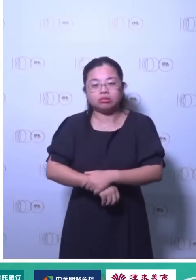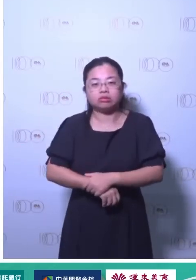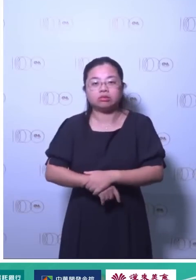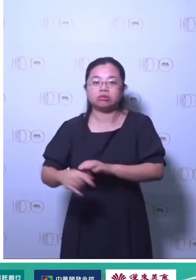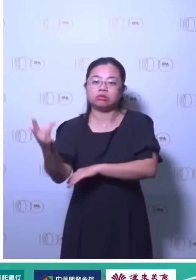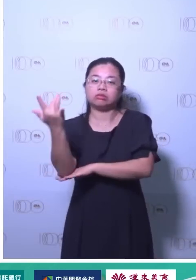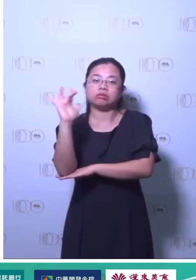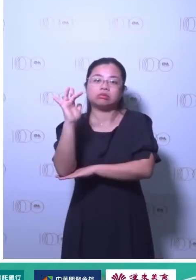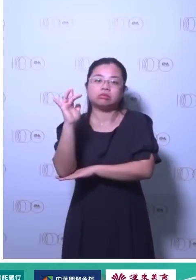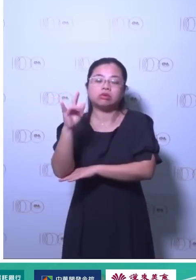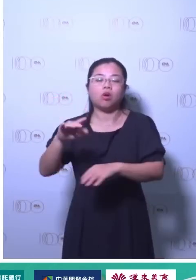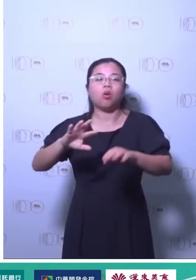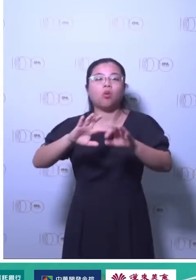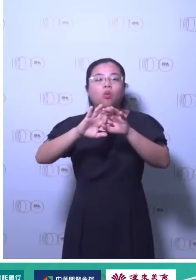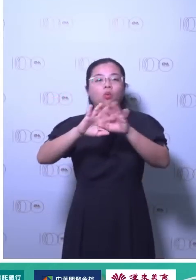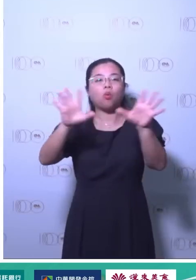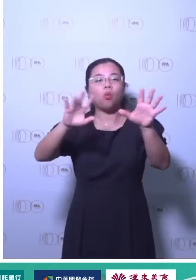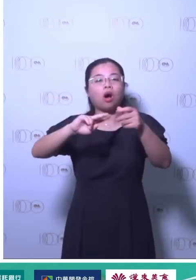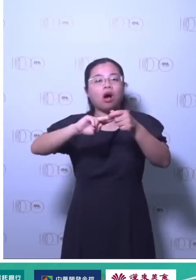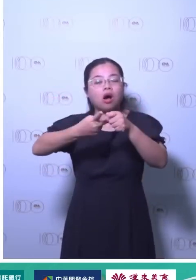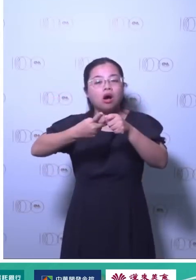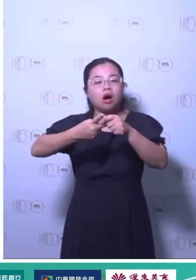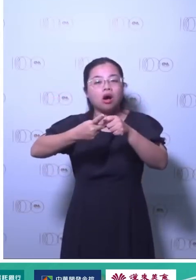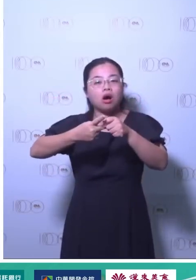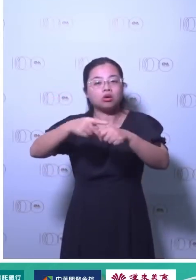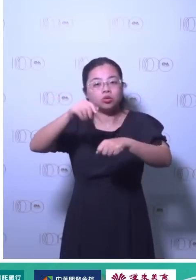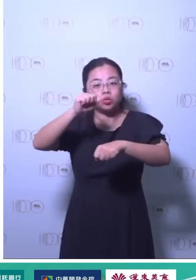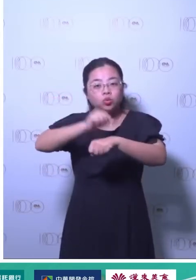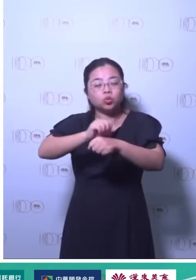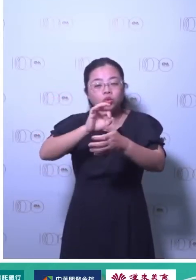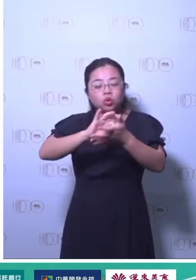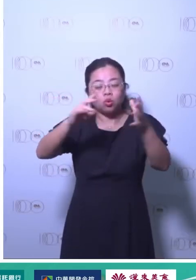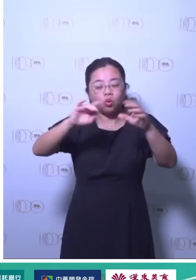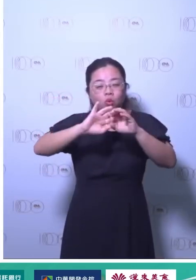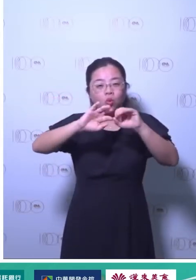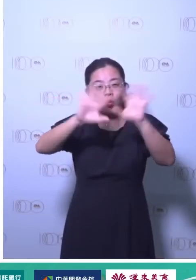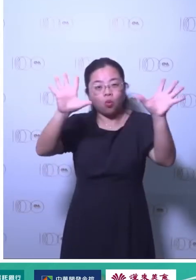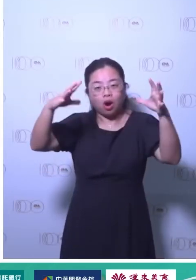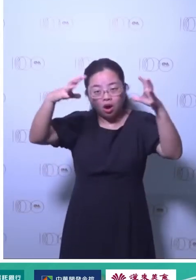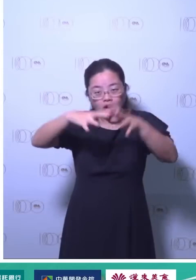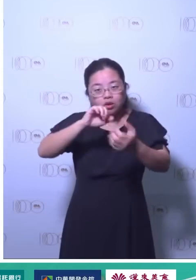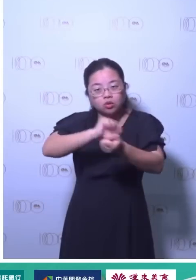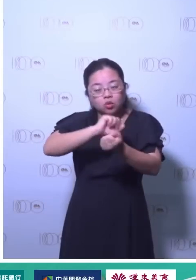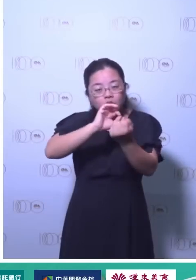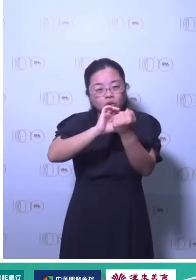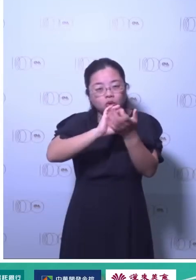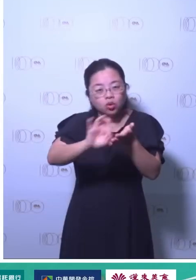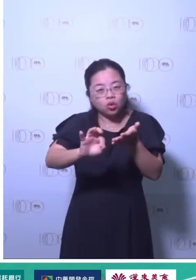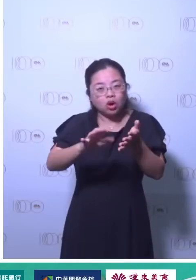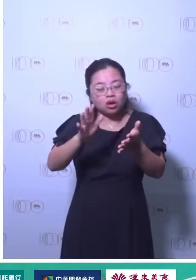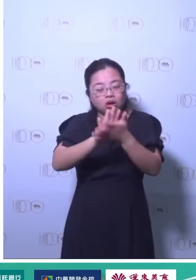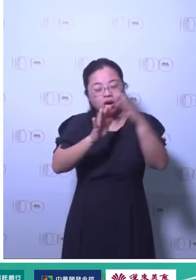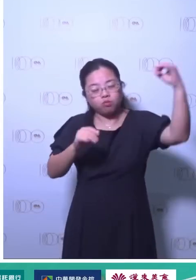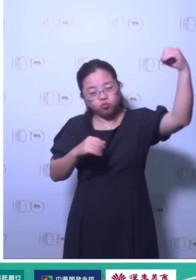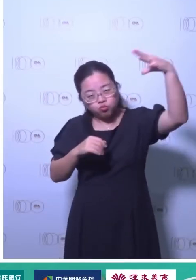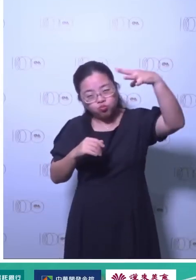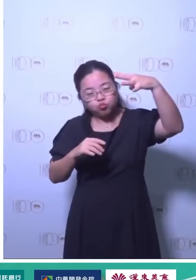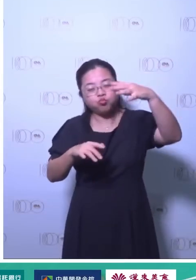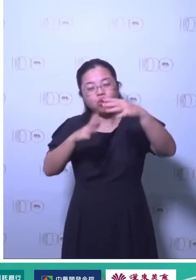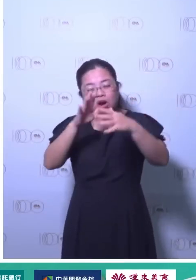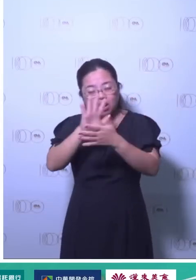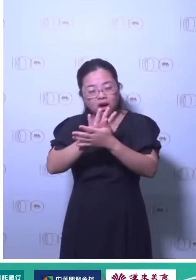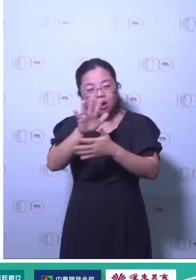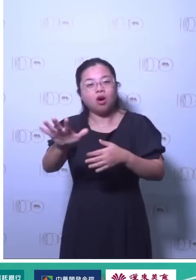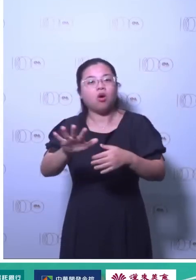藻湿地这些碳灰就是一种抓的范例为什么因为